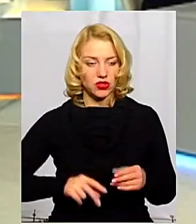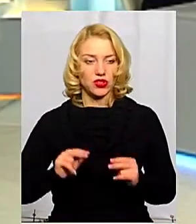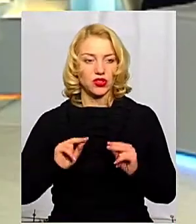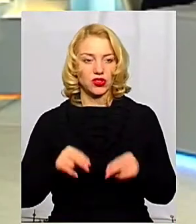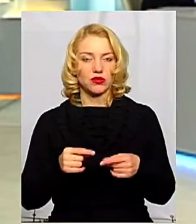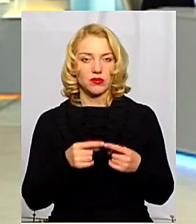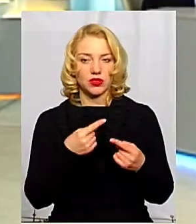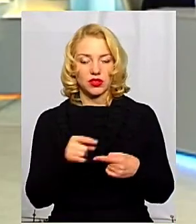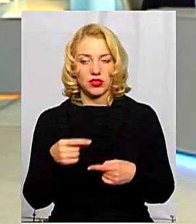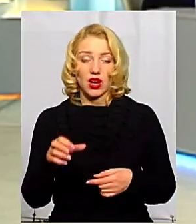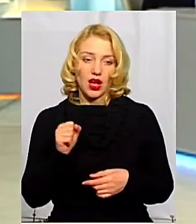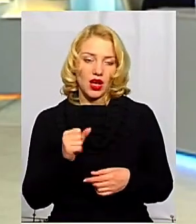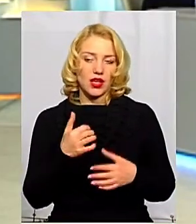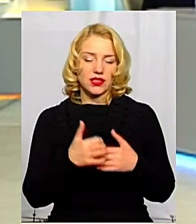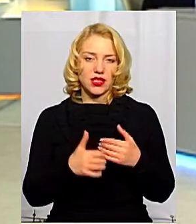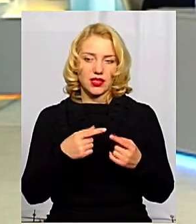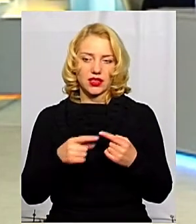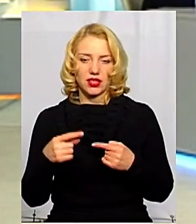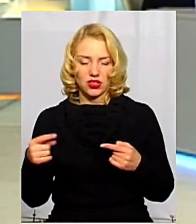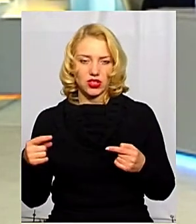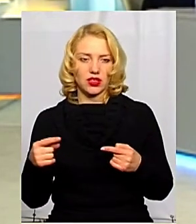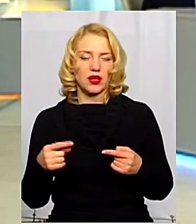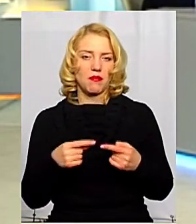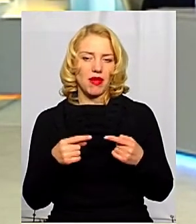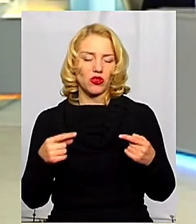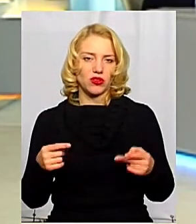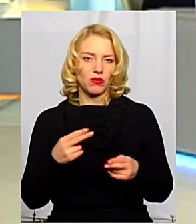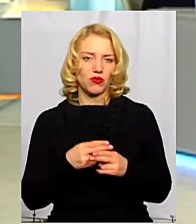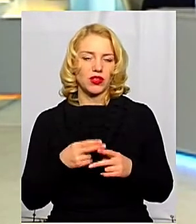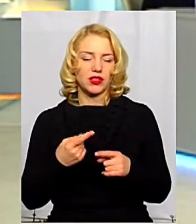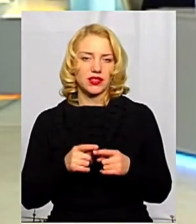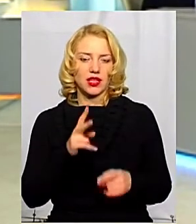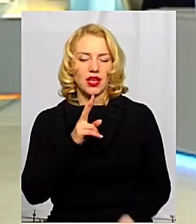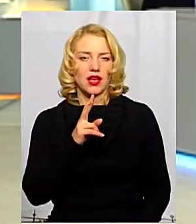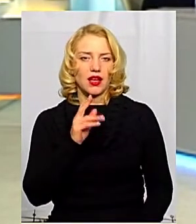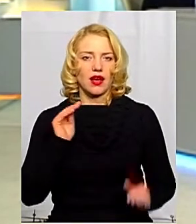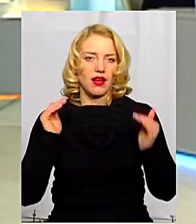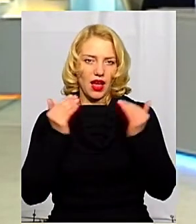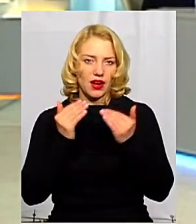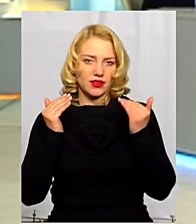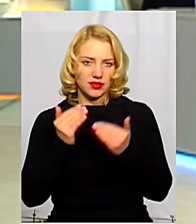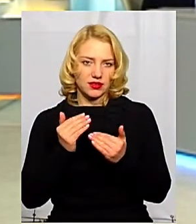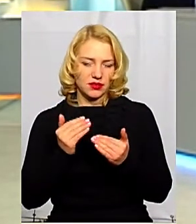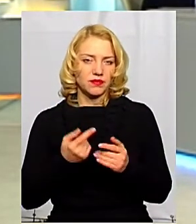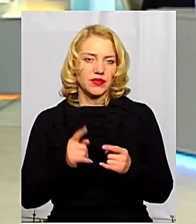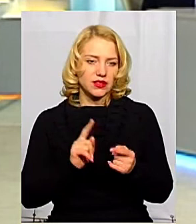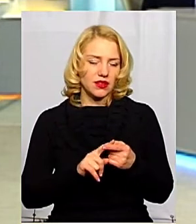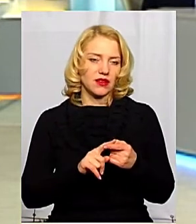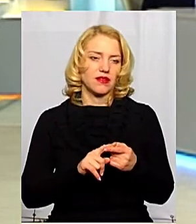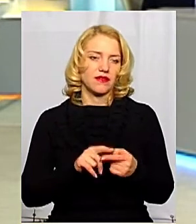ніж інші. А серед інших методів профілактики – це карантин, як сказав Олег Васильович. Тобто, це